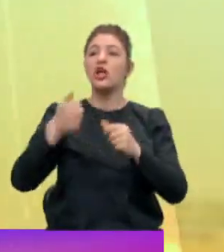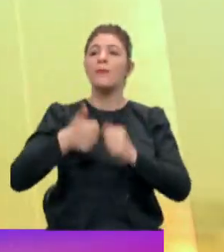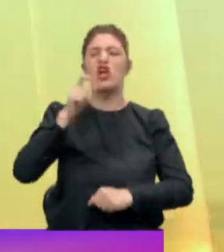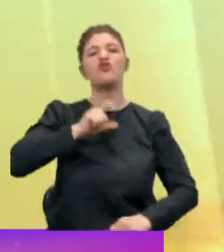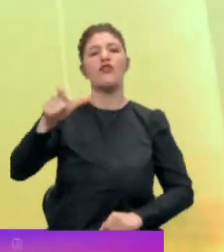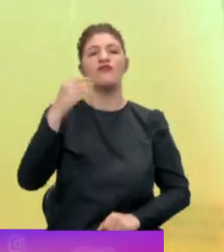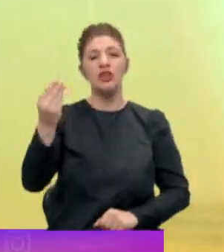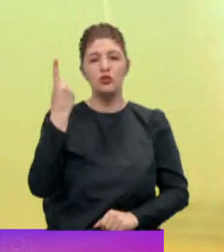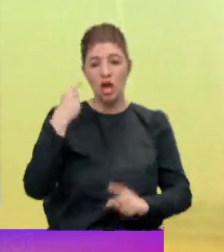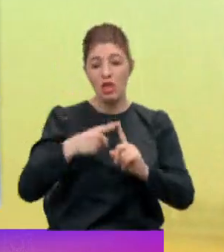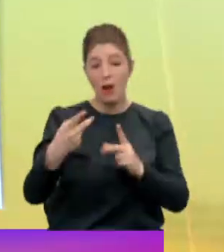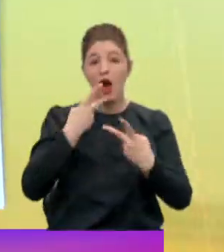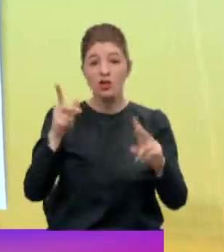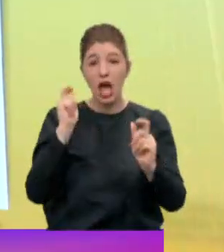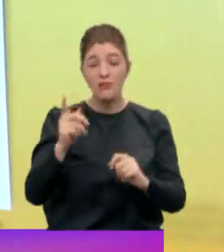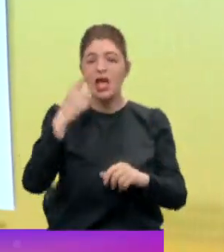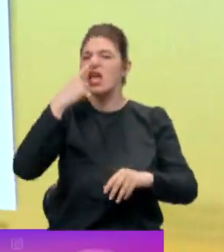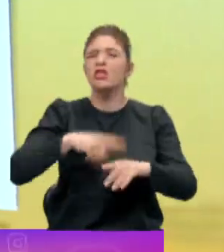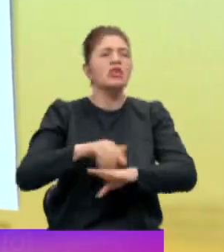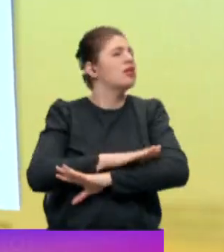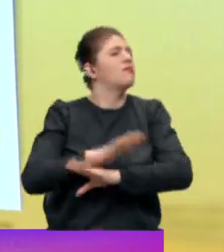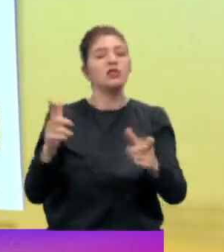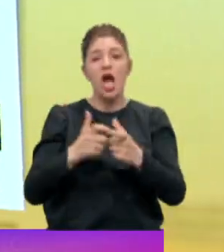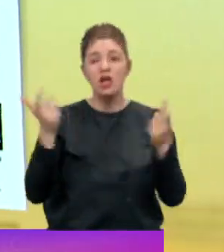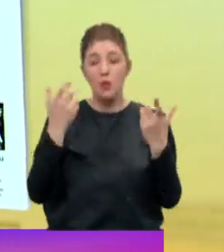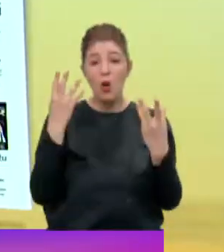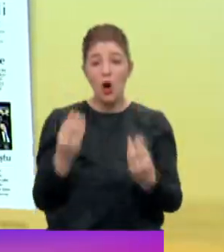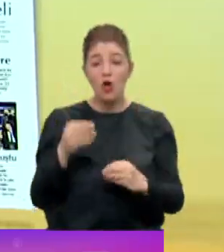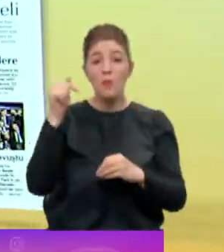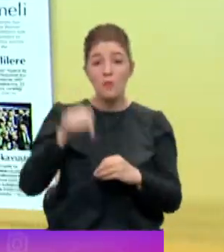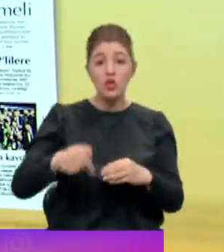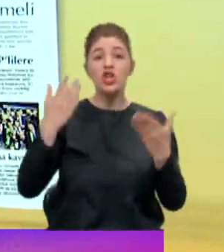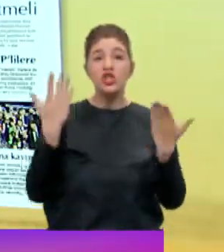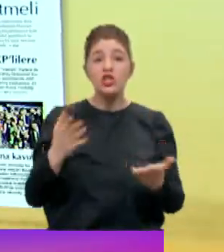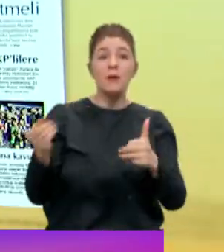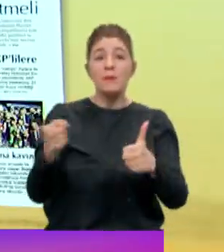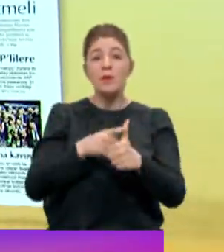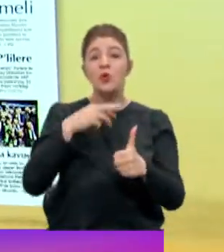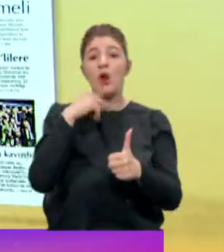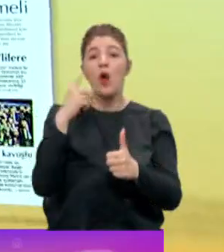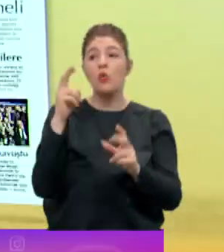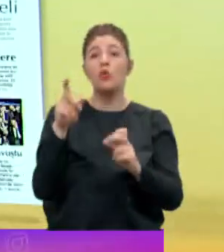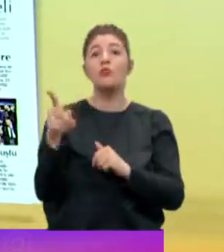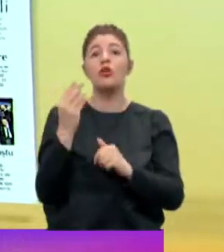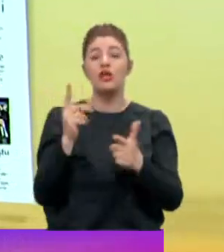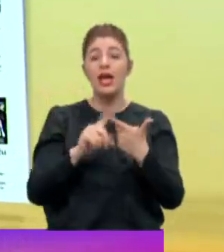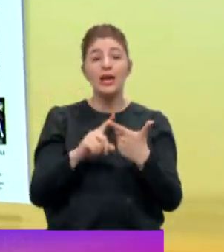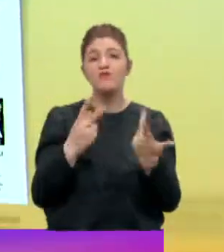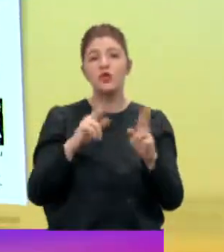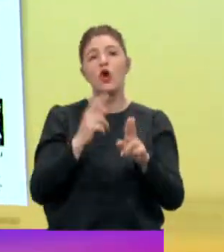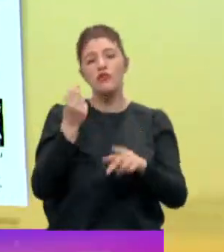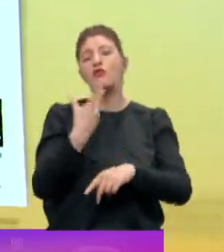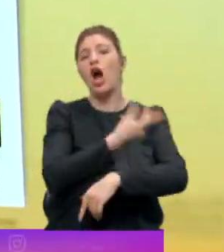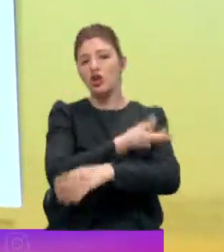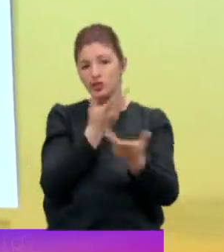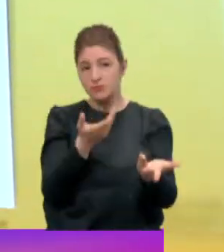vereceğini dün itibariyle açıkladı. İnanılmaz gelişmeler yaşanıyor. Bugün işte bir numaralı gündem maddemiz bu olacak. İki korona